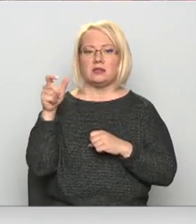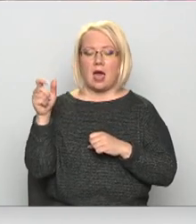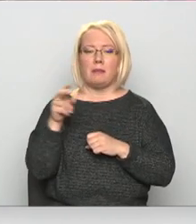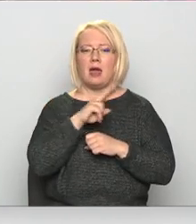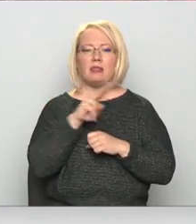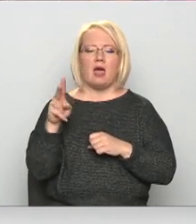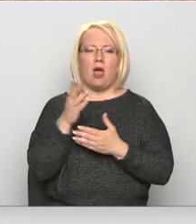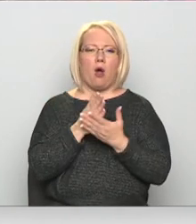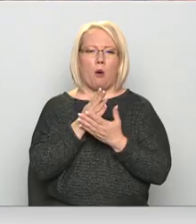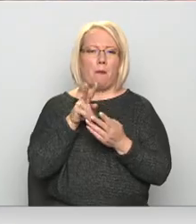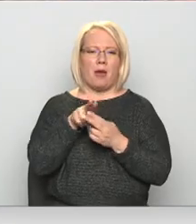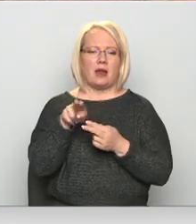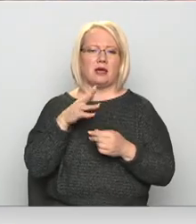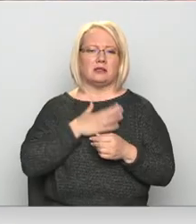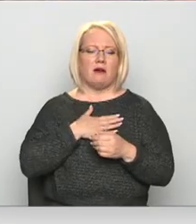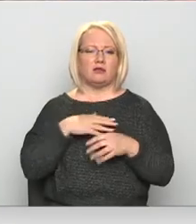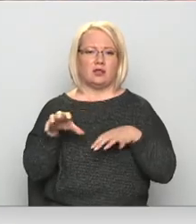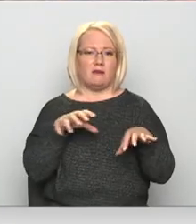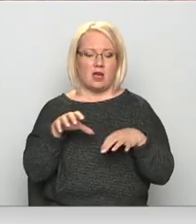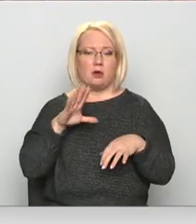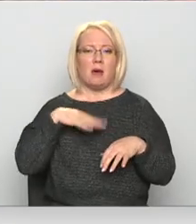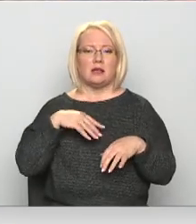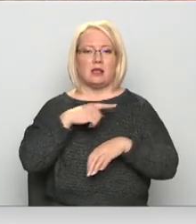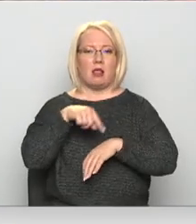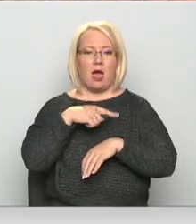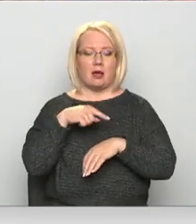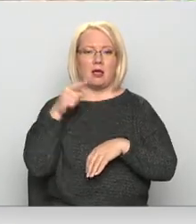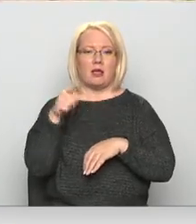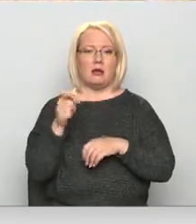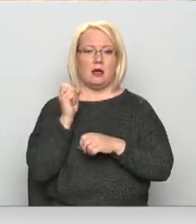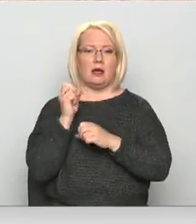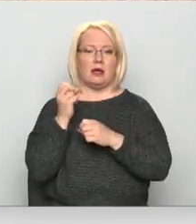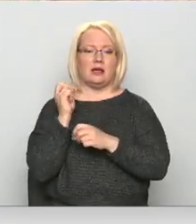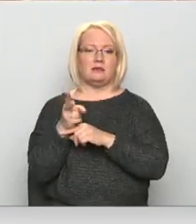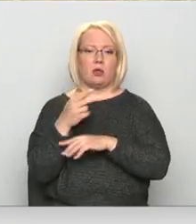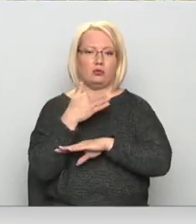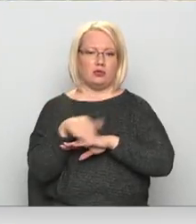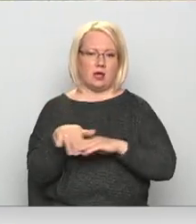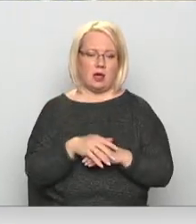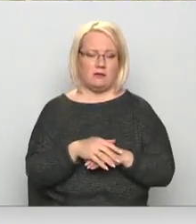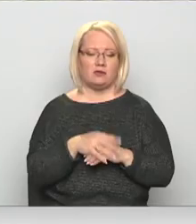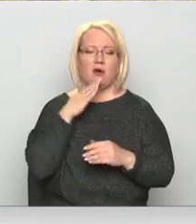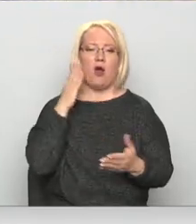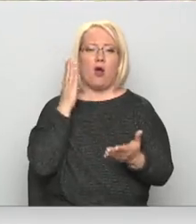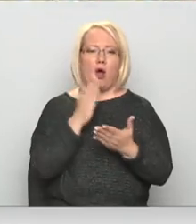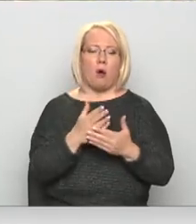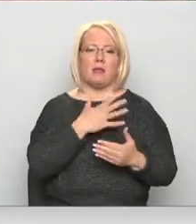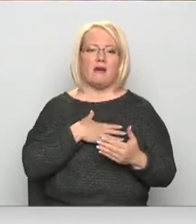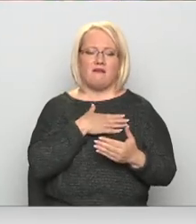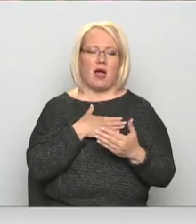savus māju dzīvniekus, bet pēc laika daļa šo dzīvnieku nonāku zielas. Obligāti ir jāsterilizē savus dzīvnieks,